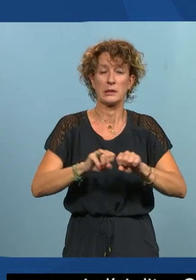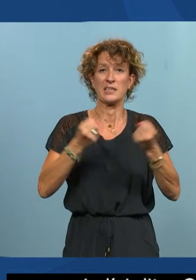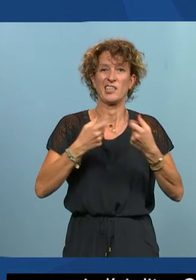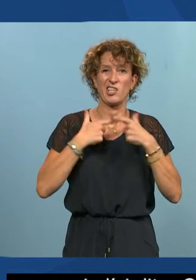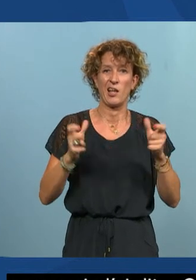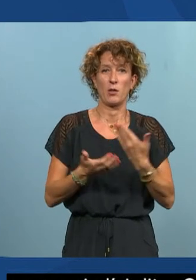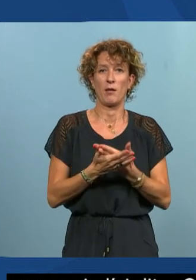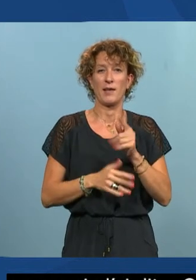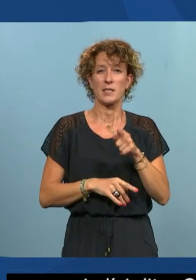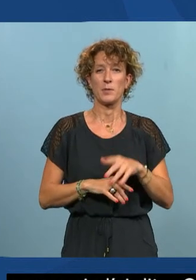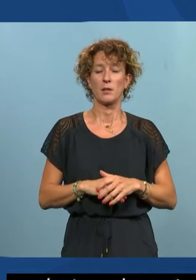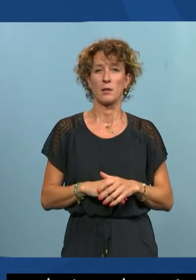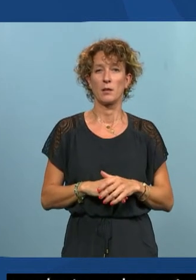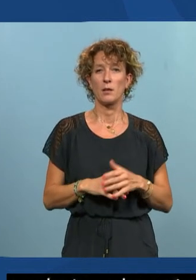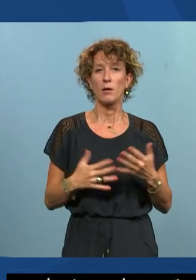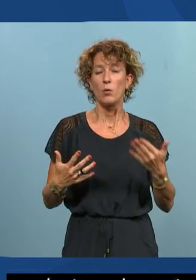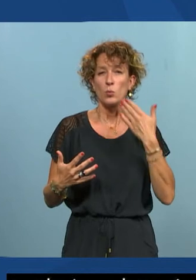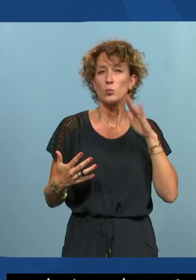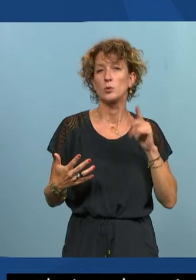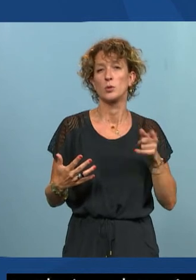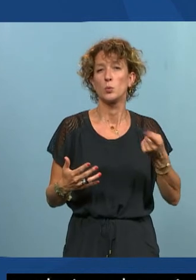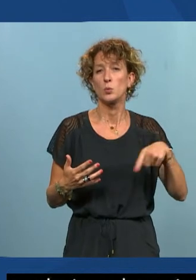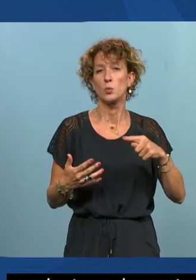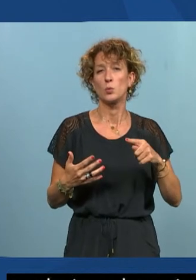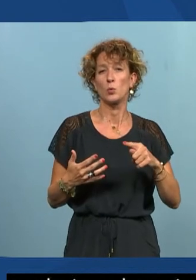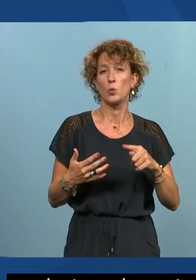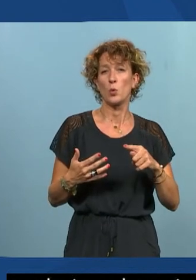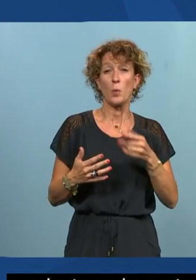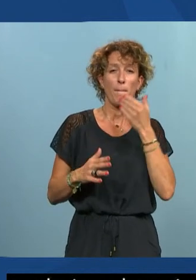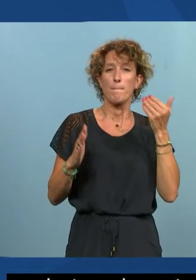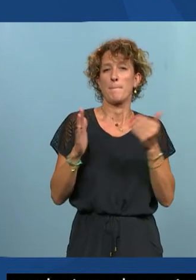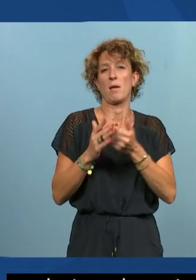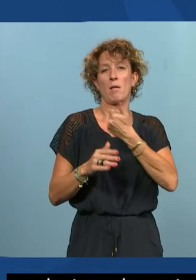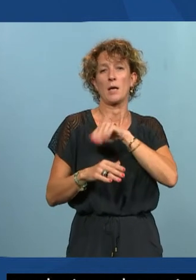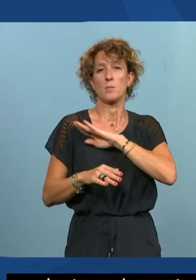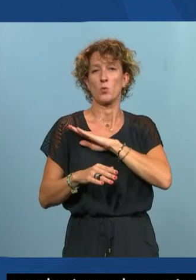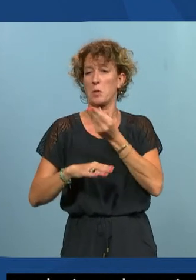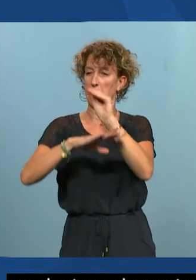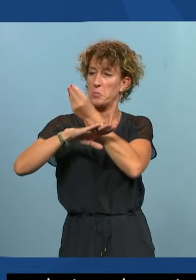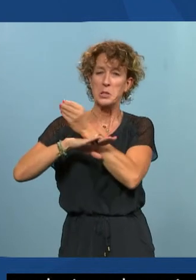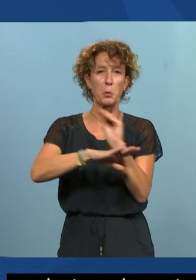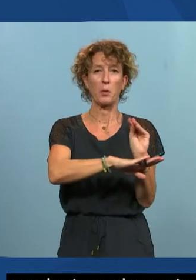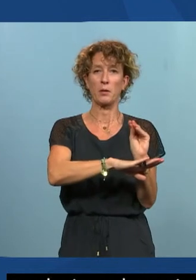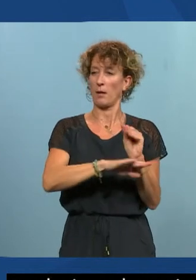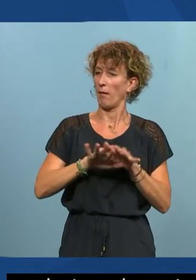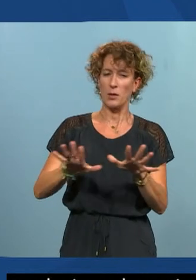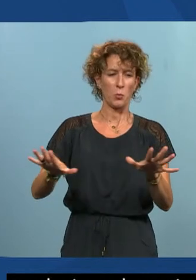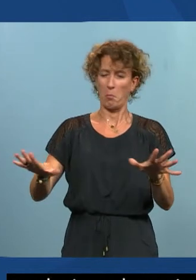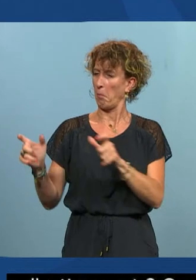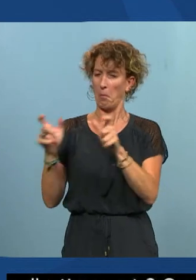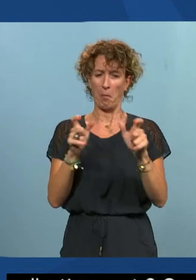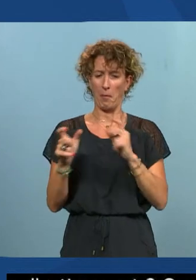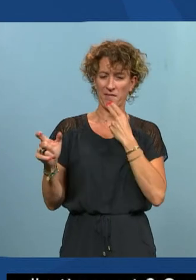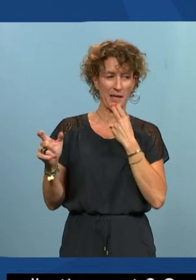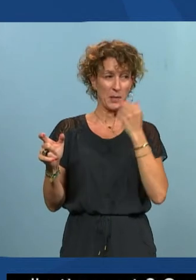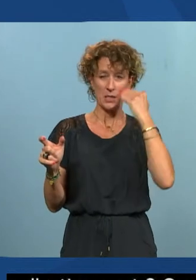connait tous le super responsable en sécurité qui sécurise le réseau d'enfer sauf qu'il y a quelqu'un qui clique